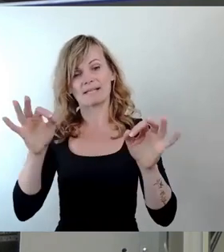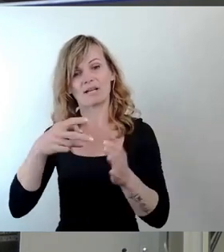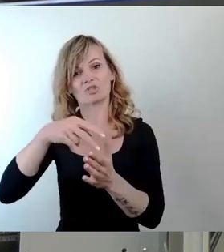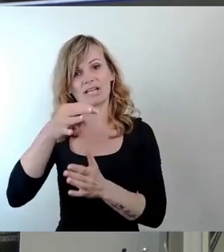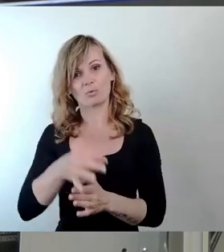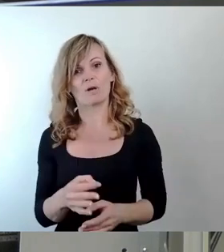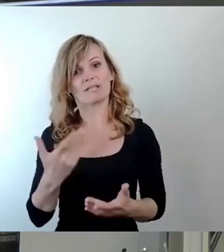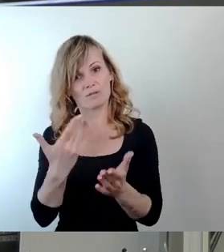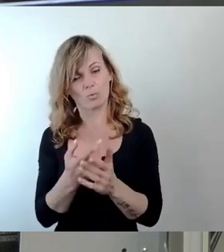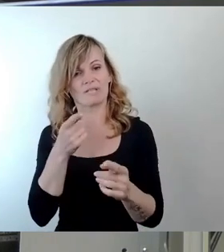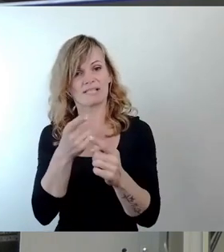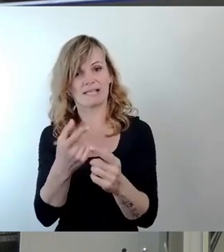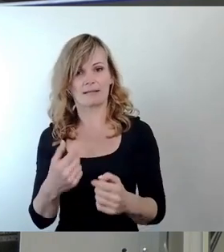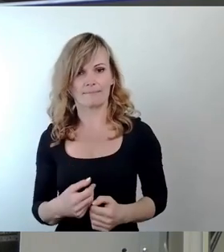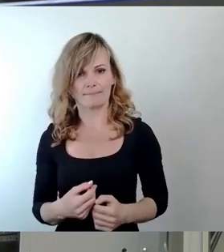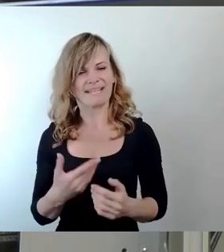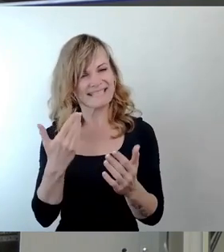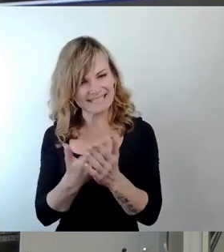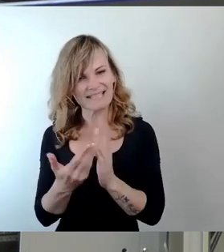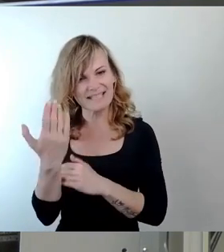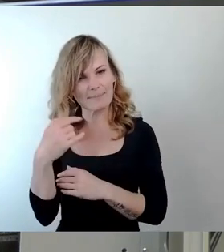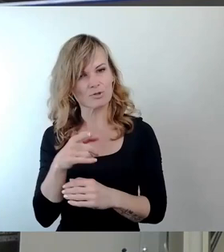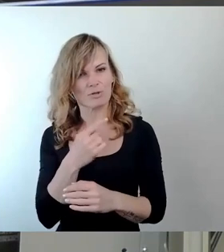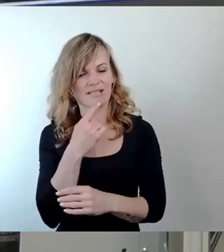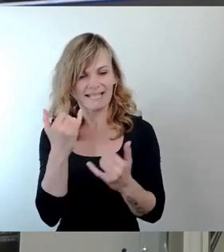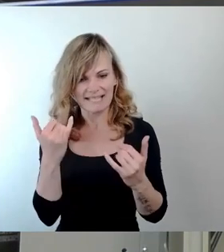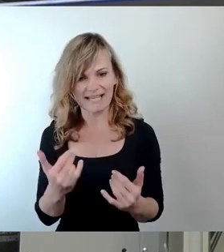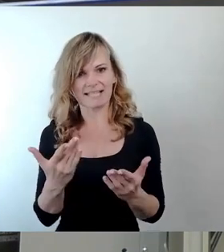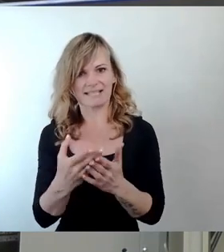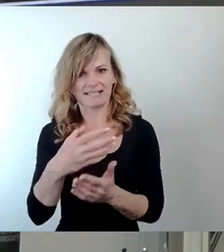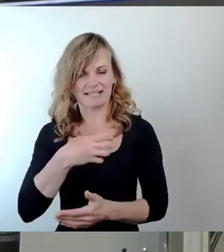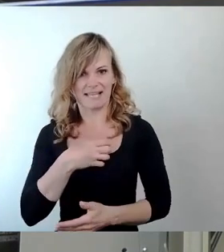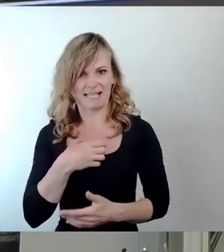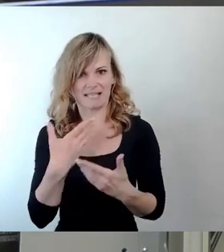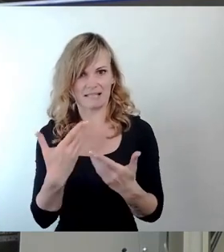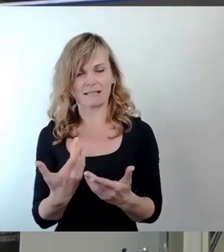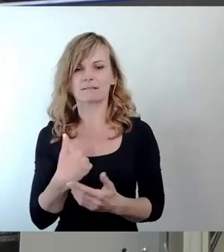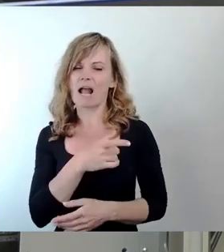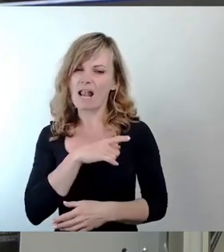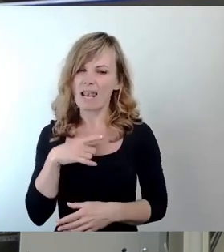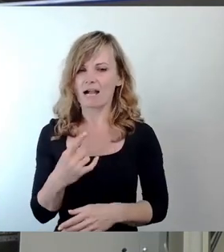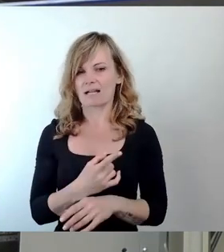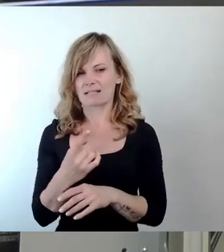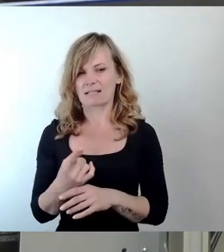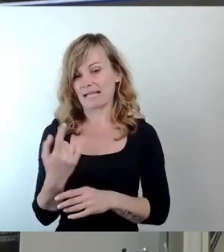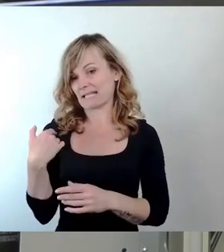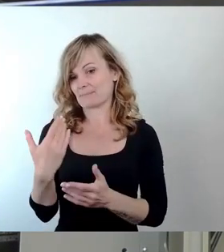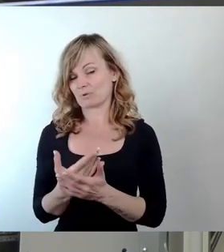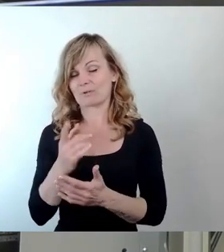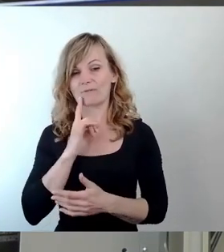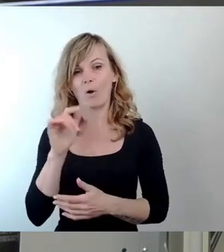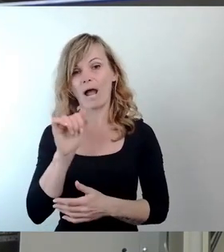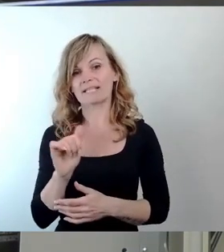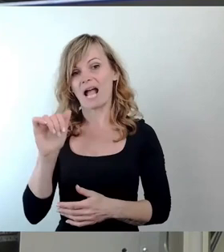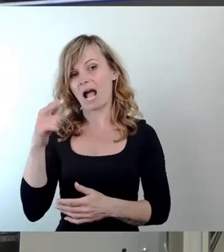glaube, das zeigt uns ganz deutlich, dass wir jetzt hier in Dresden, nach langer Zeit, das wurde gerade auch von Anja Abel gesagt, diesem Traum